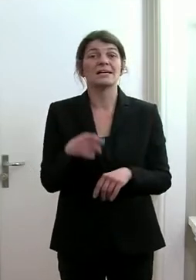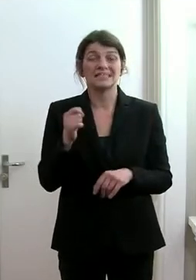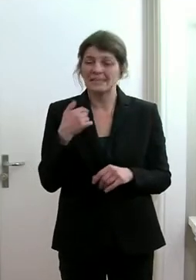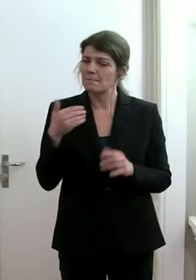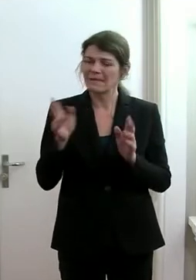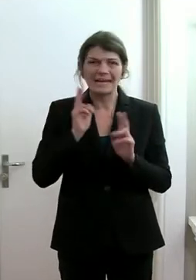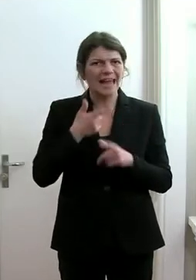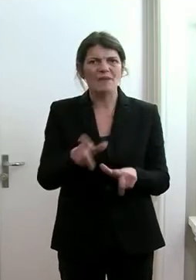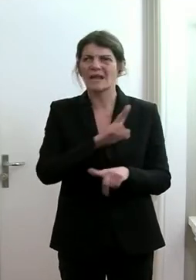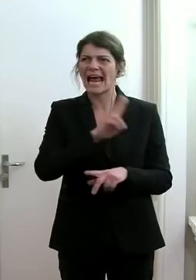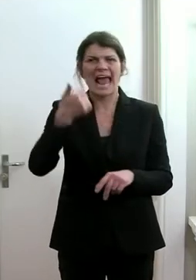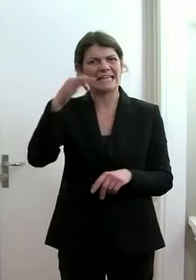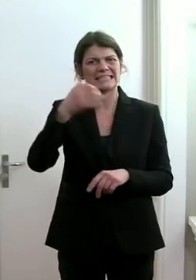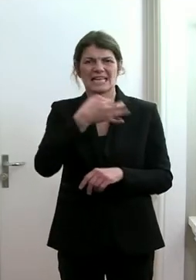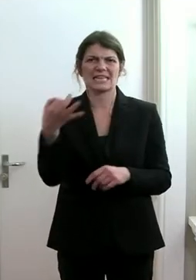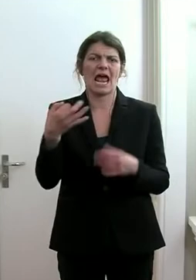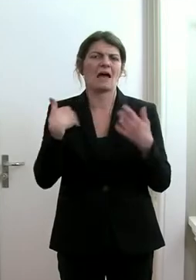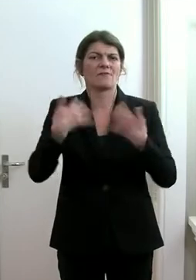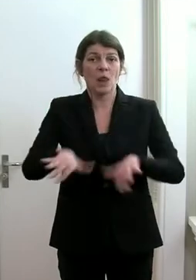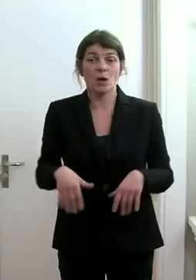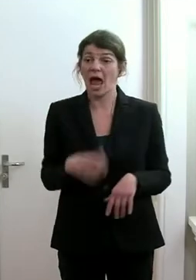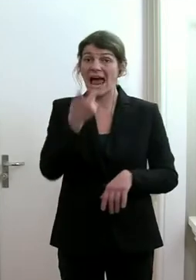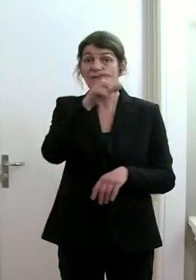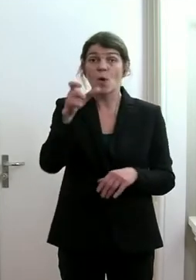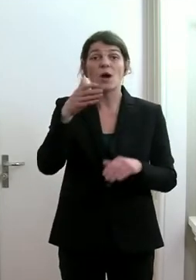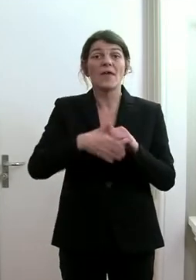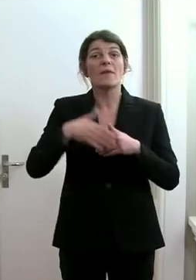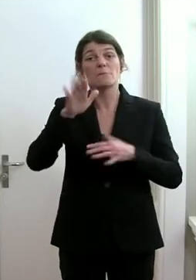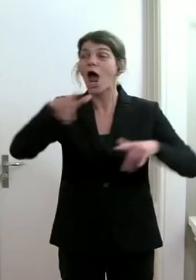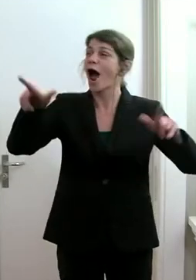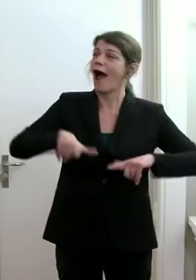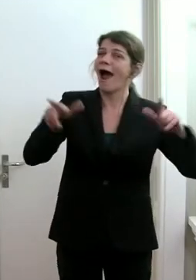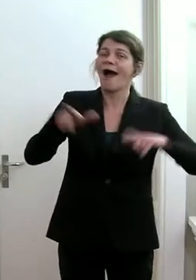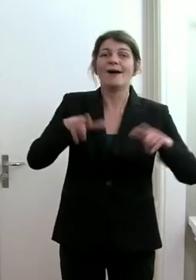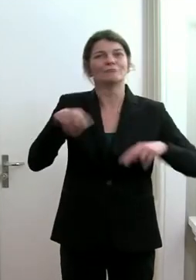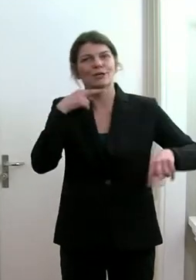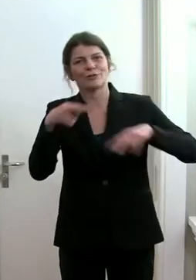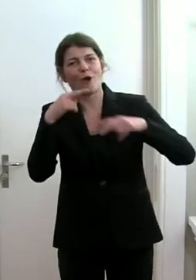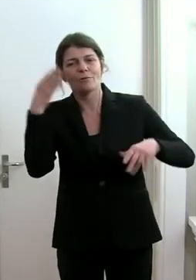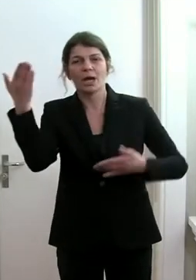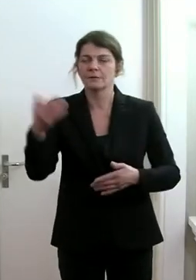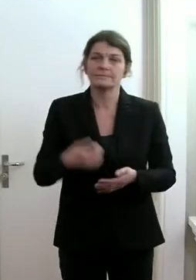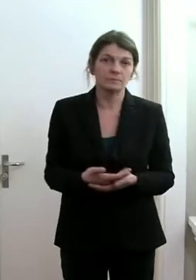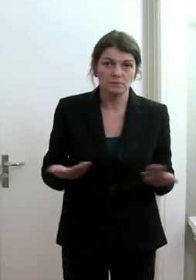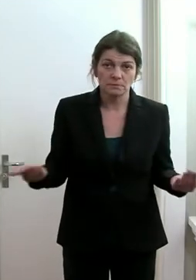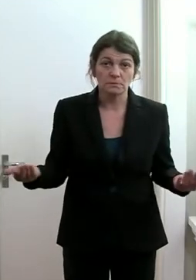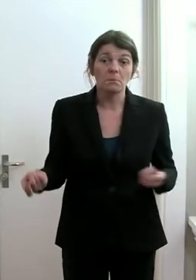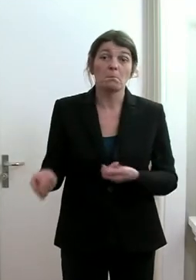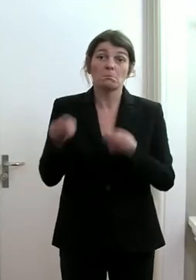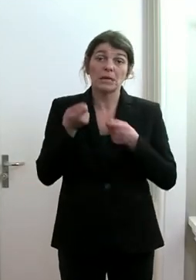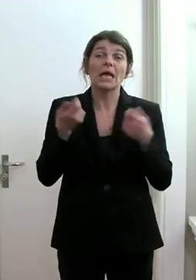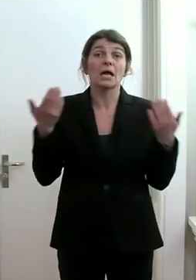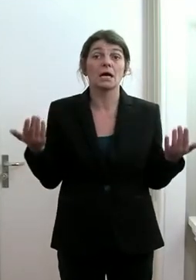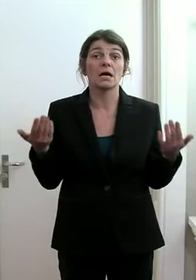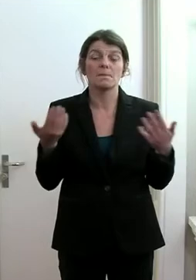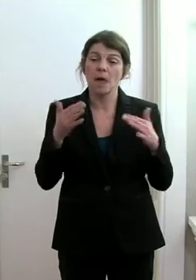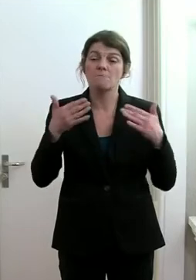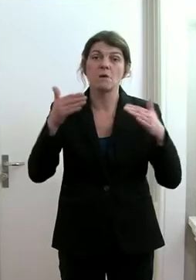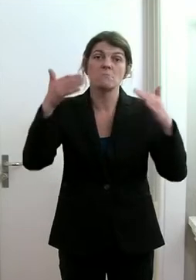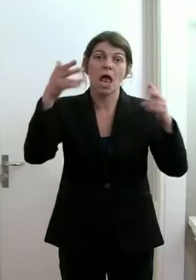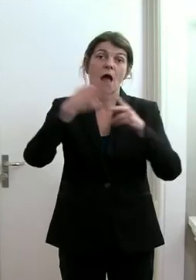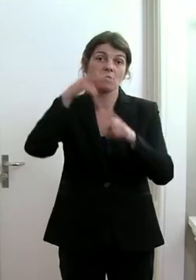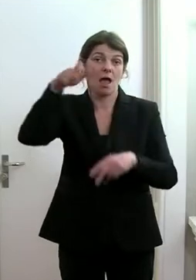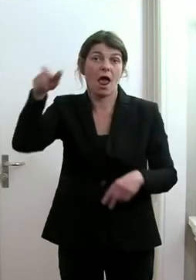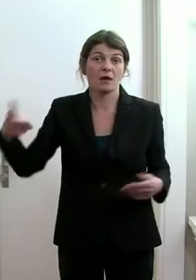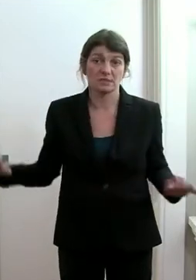verlieren. Also ein Wochenende mehr mit Halligalli in der Gastronomie bringt uns viel mehr Fälle